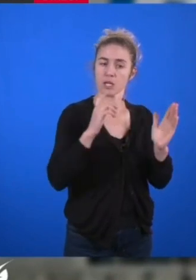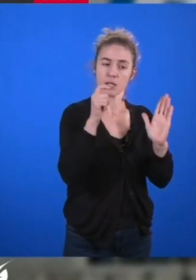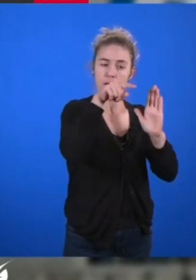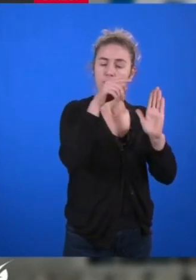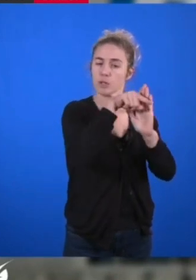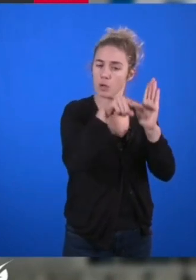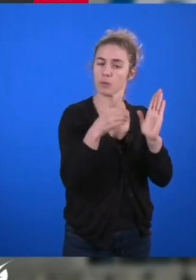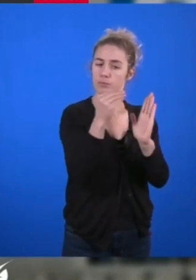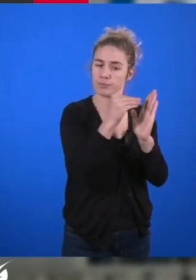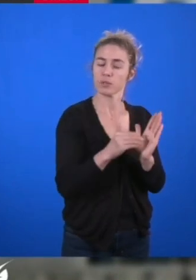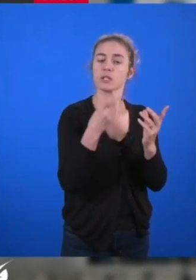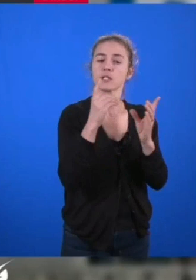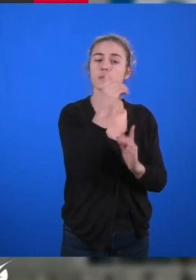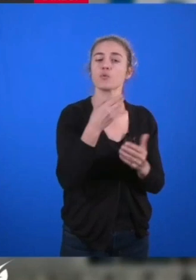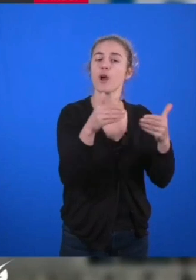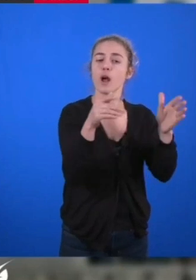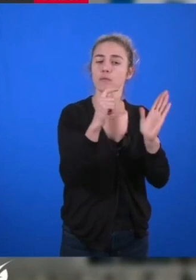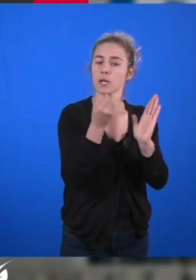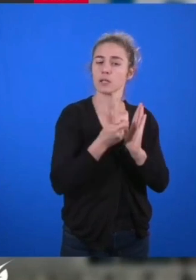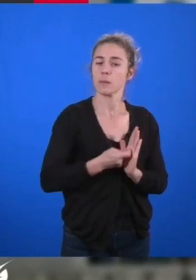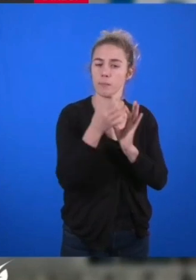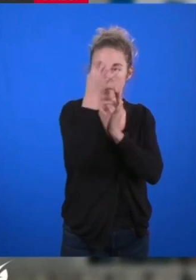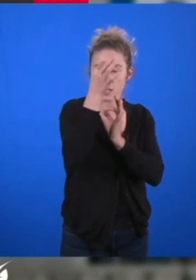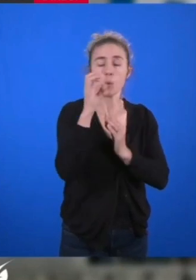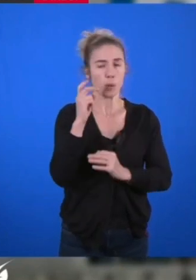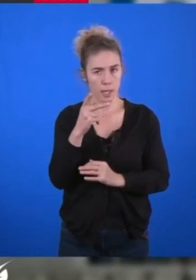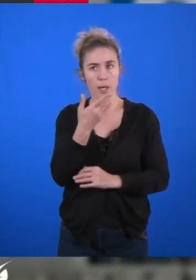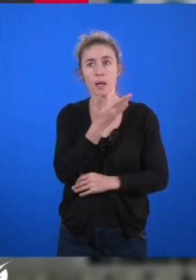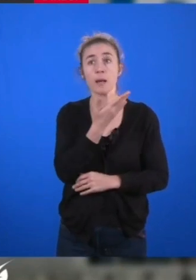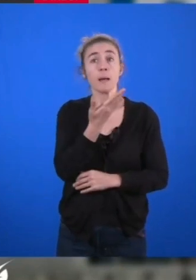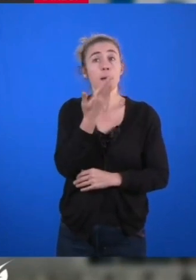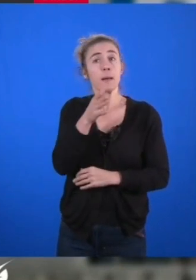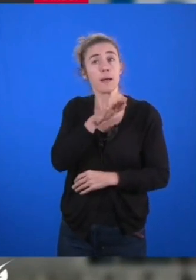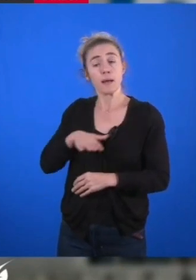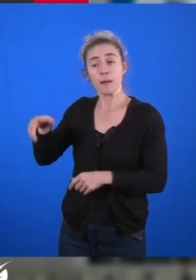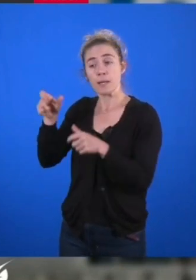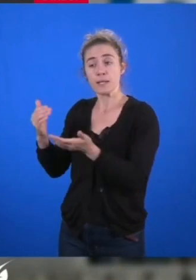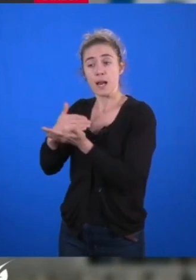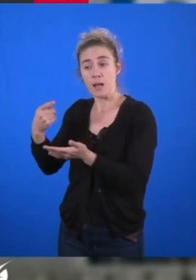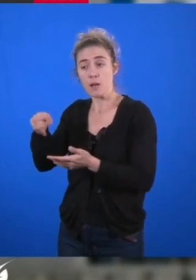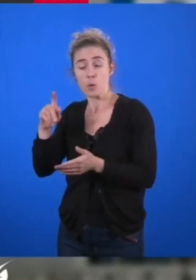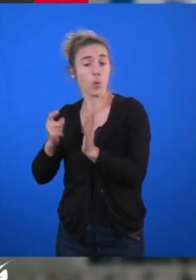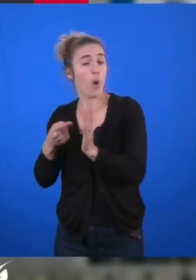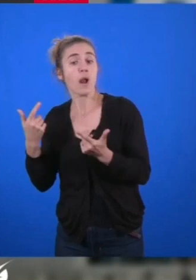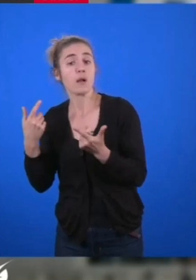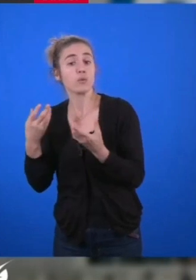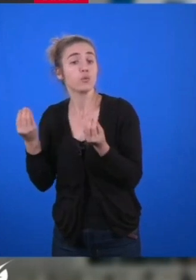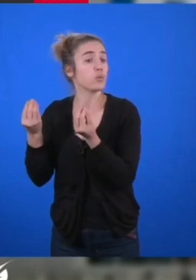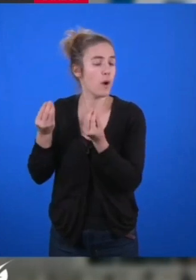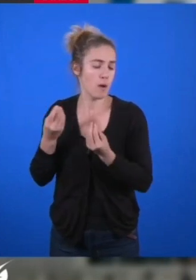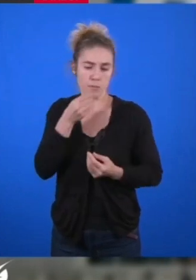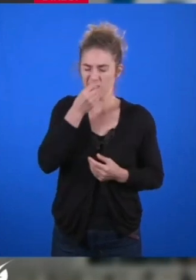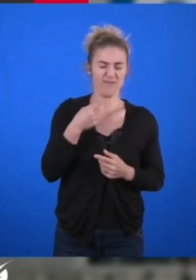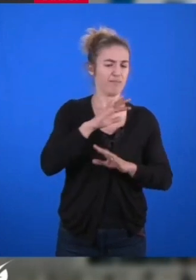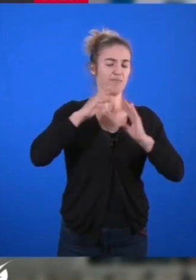mais cette banalisation du dimanche travaillé, entre autres entailles faites aux droits des salariés, nous entraîne dans une direction que nous jugeons néfaste.